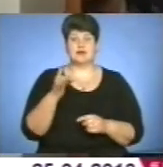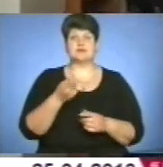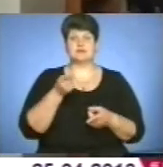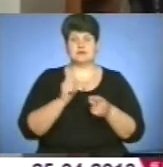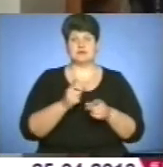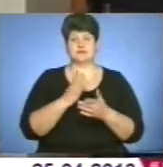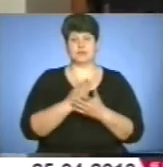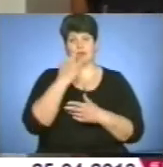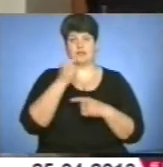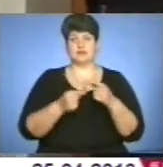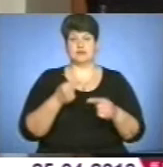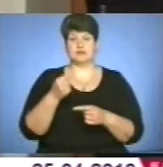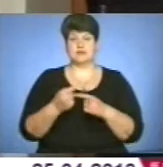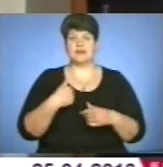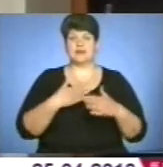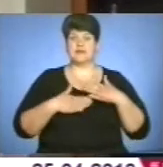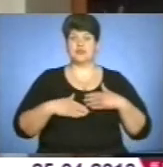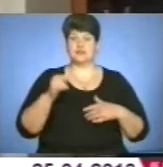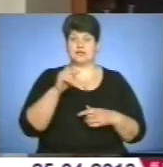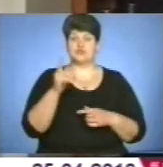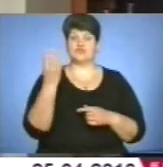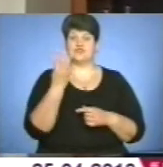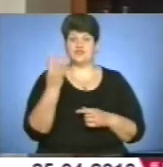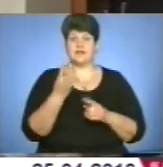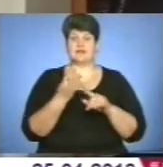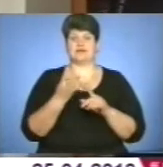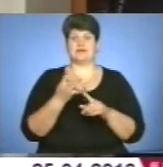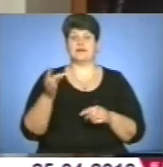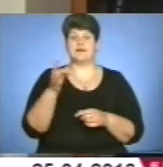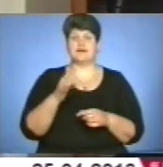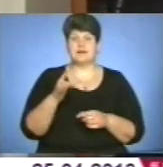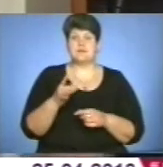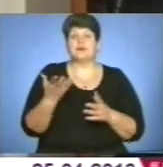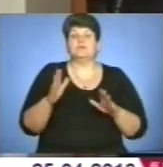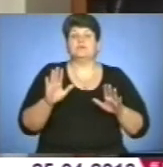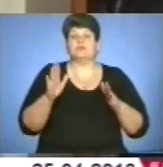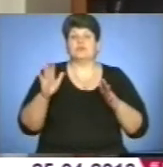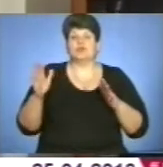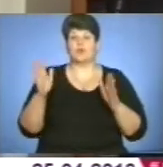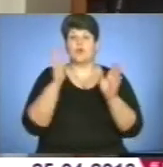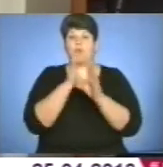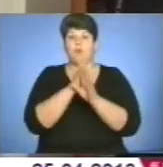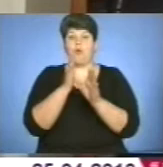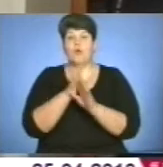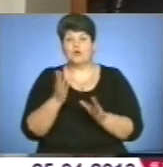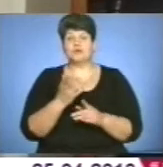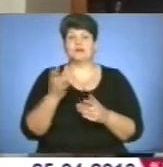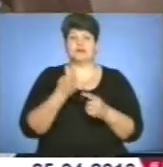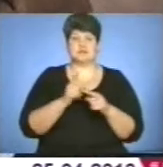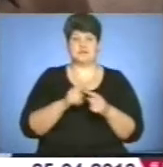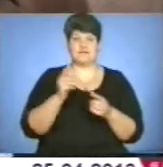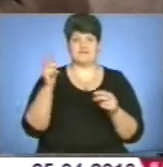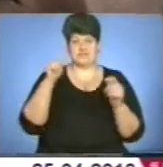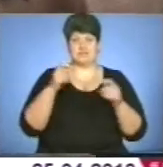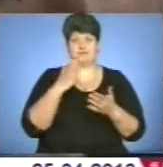став традиційним. Мене дуже тішить те, що вже в четвертий, за будь-якої погоди, відбувається цей фестиваль.